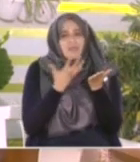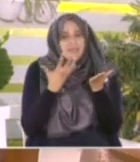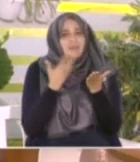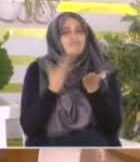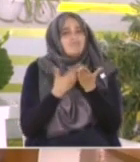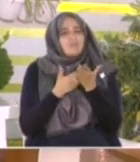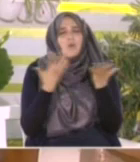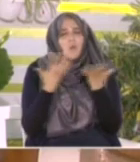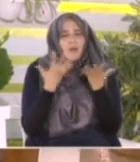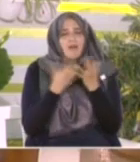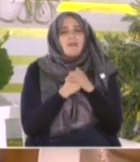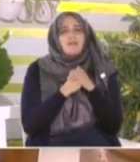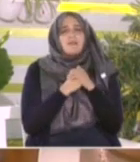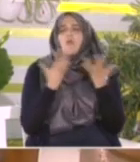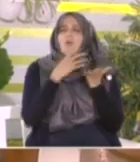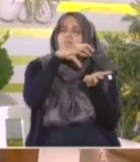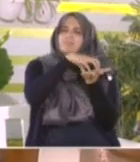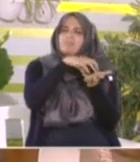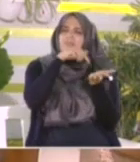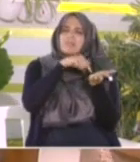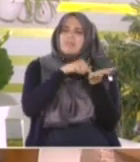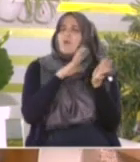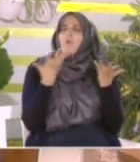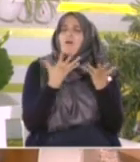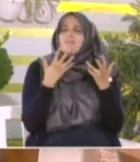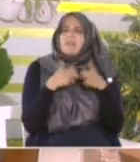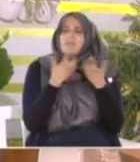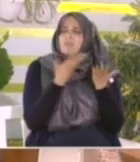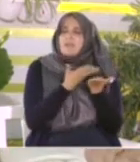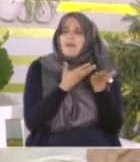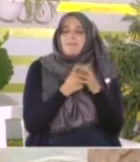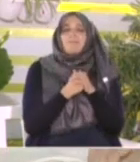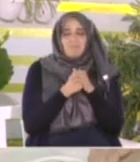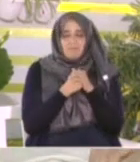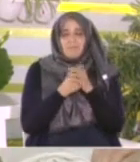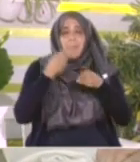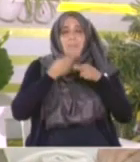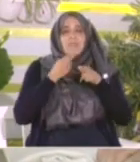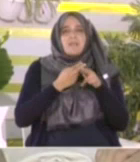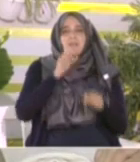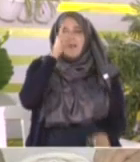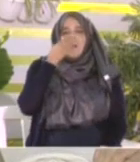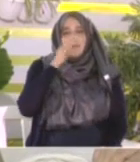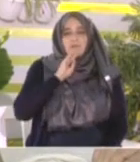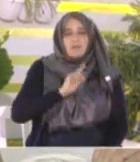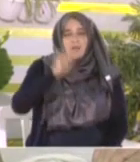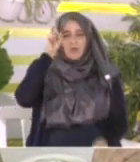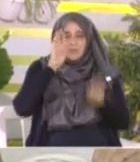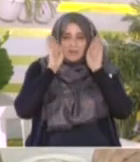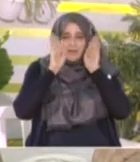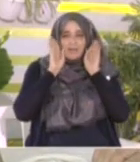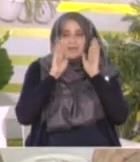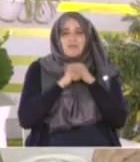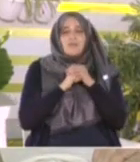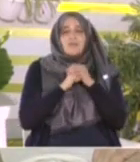فما هو هذا المقام و ما هي رمزيته شيخا بسم الله و الحمد لله و الصلاة و السلام على رسول